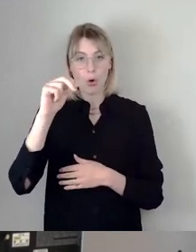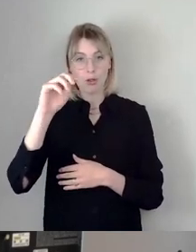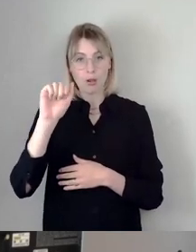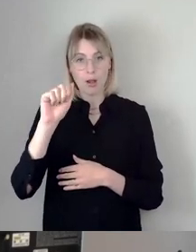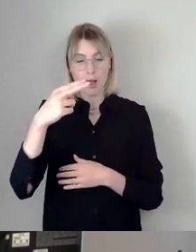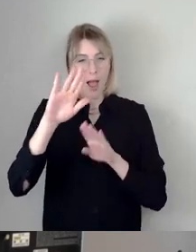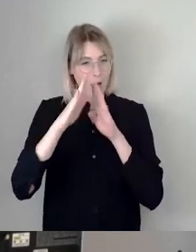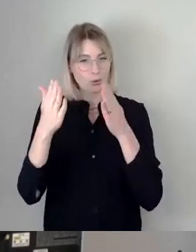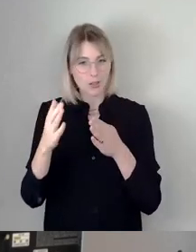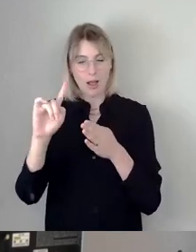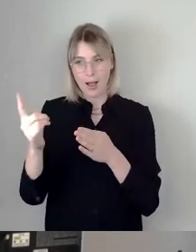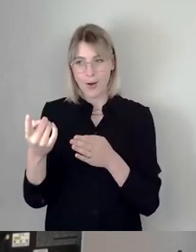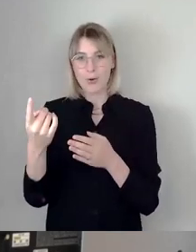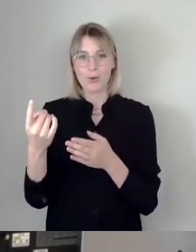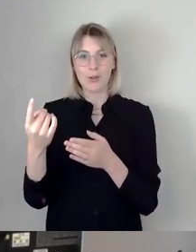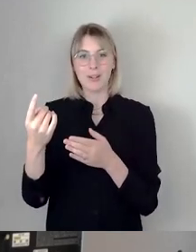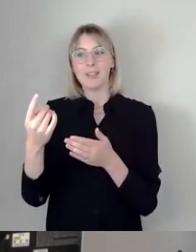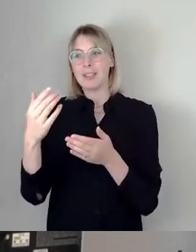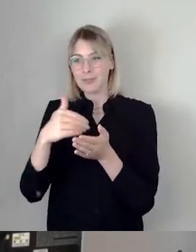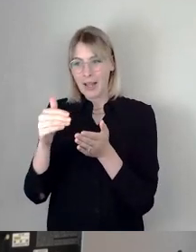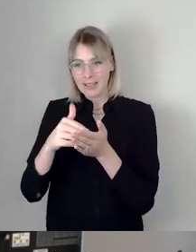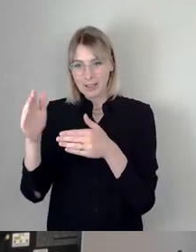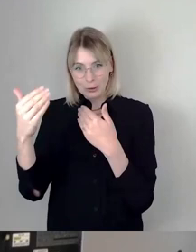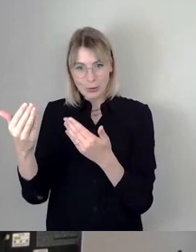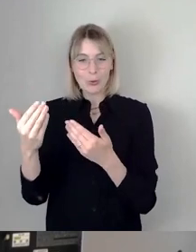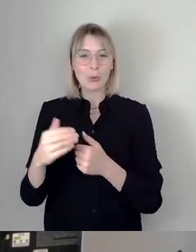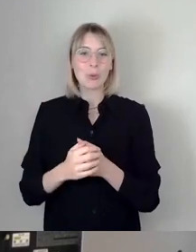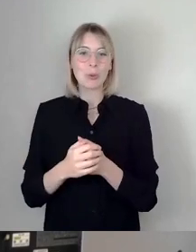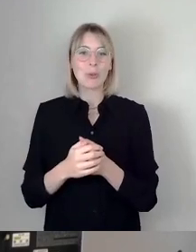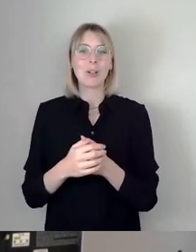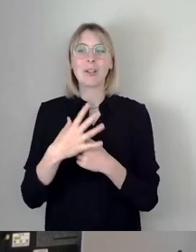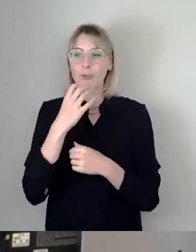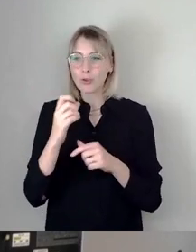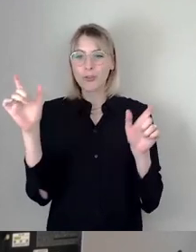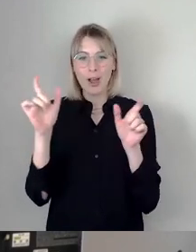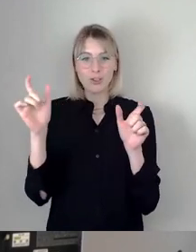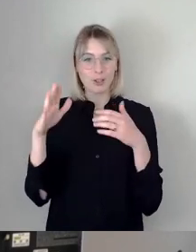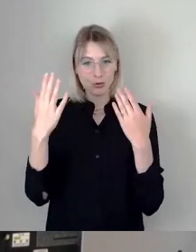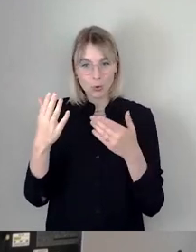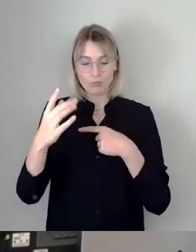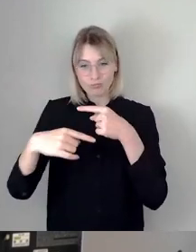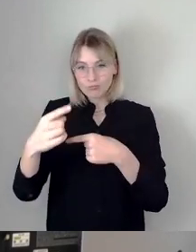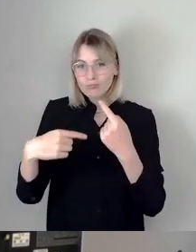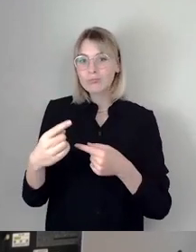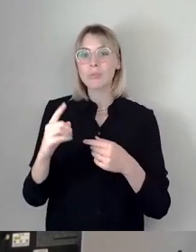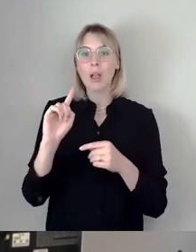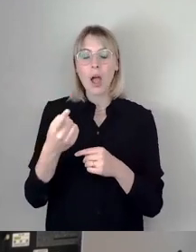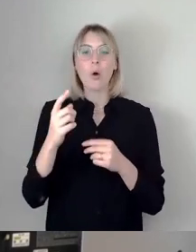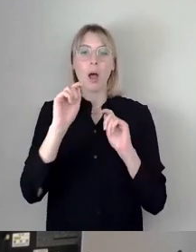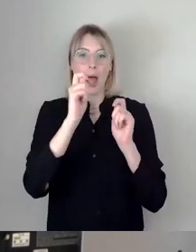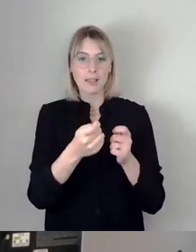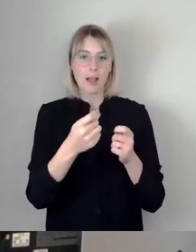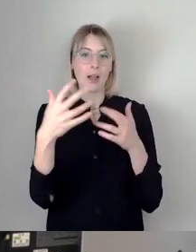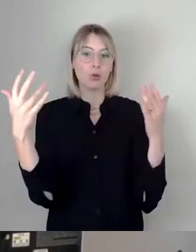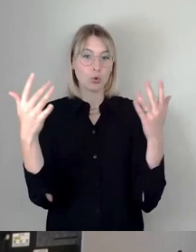Werk fortgeführt hat, dass es jetzt stattfinden kann und wir stimmen auch dem Antrag der Grünen zu, weil natürlich